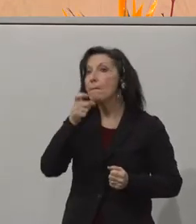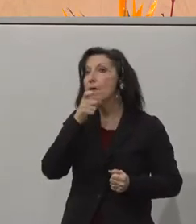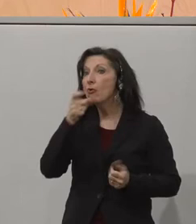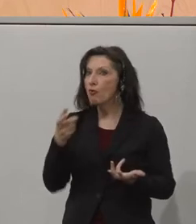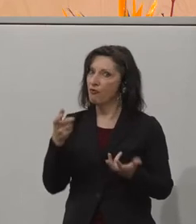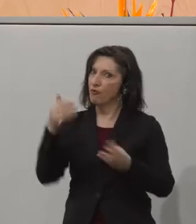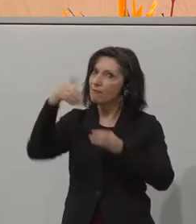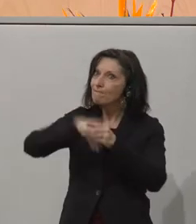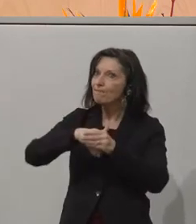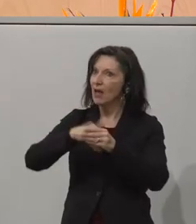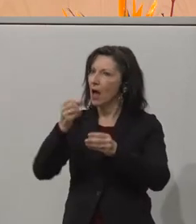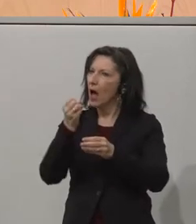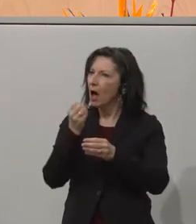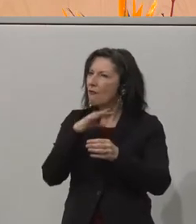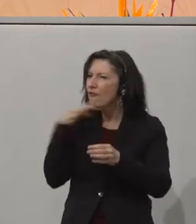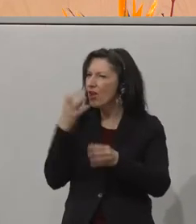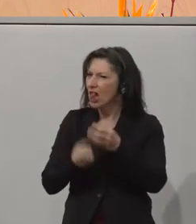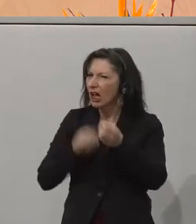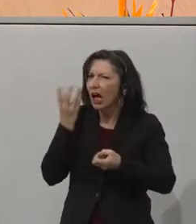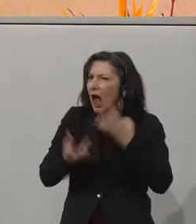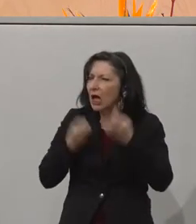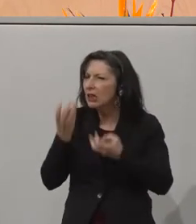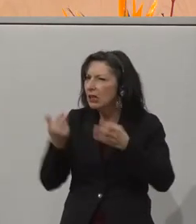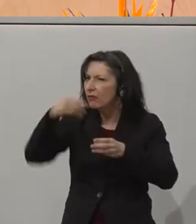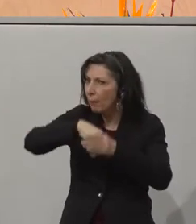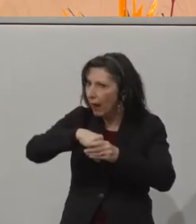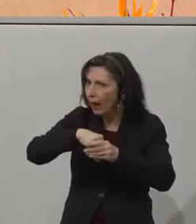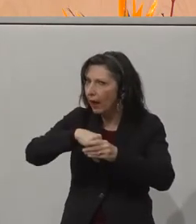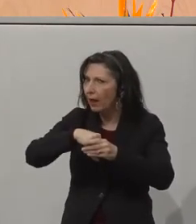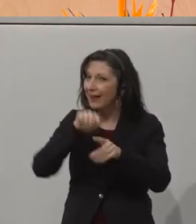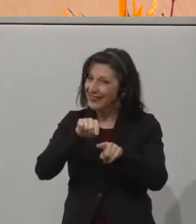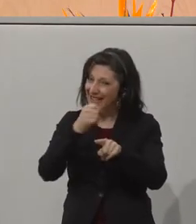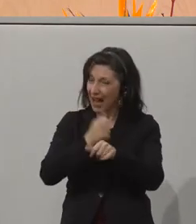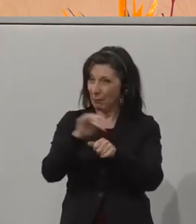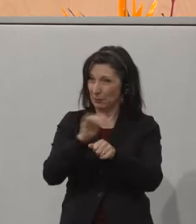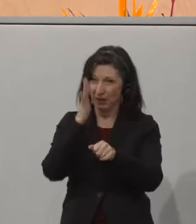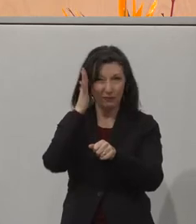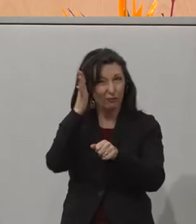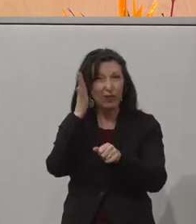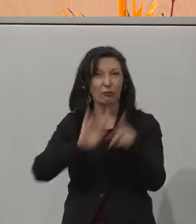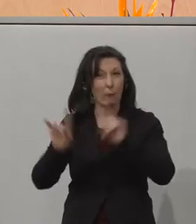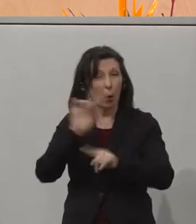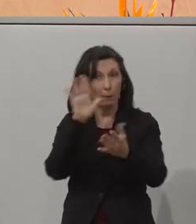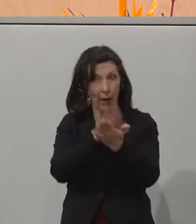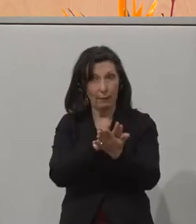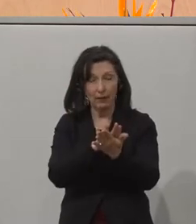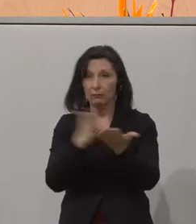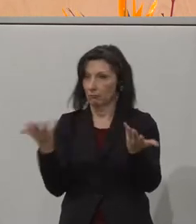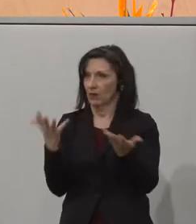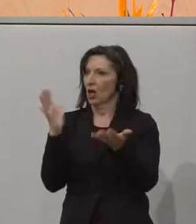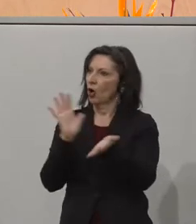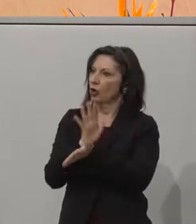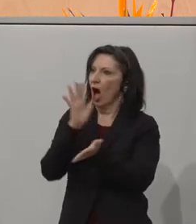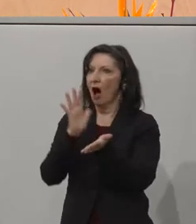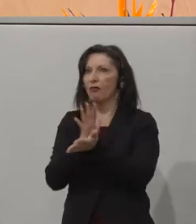kreativen Prozessen hoch ist, werden mit großer Wahrscheinlichkeit erhalten bleiben. Und weil die Erledigung von Aufgaben tendenziell,